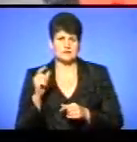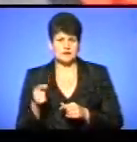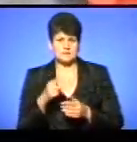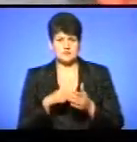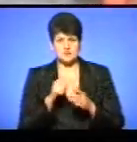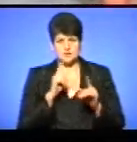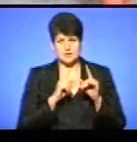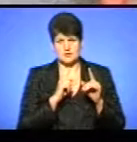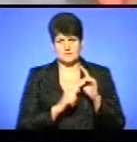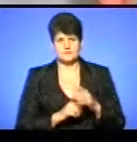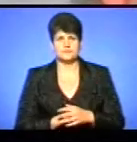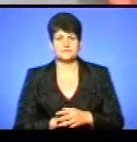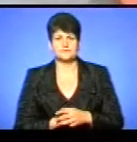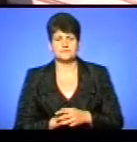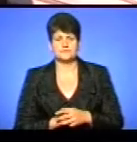Андрій Дроздовський.